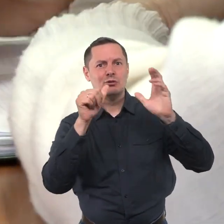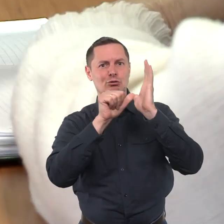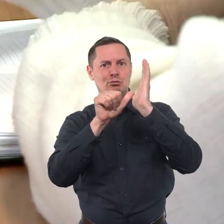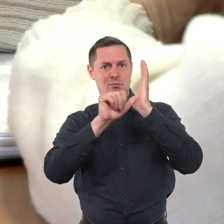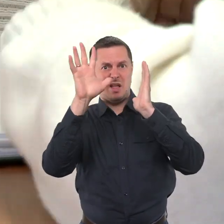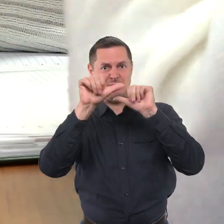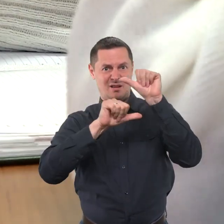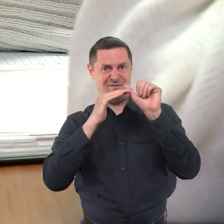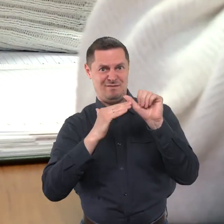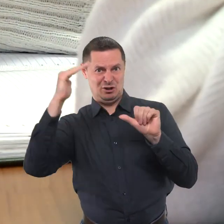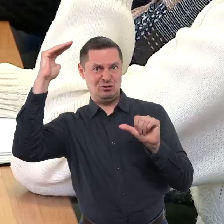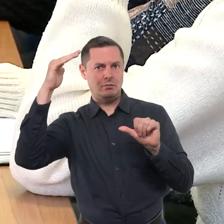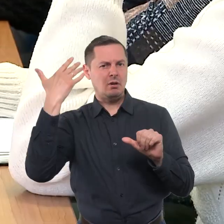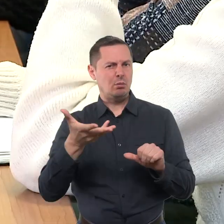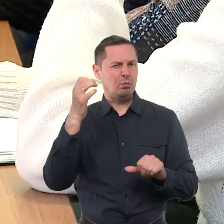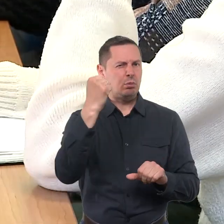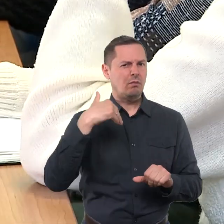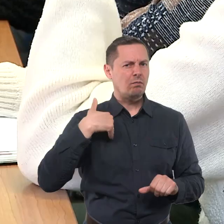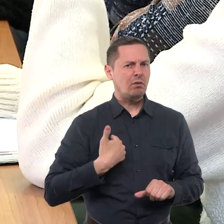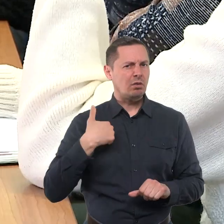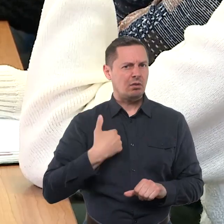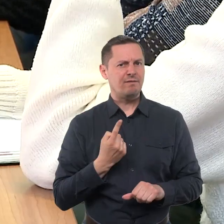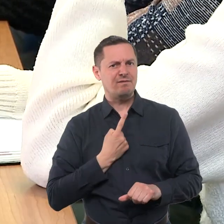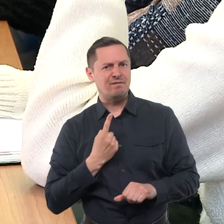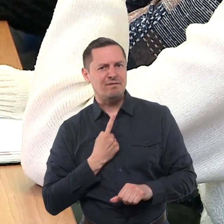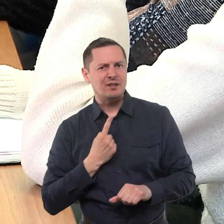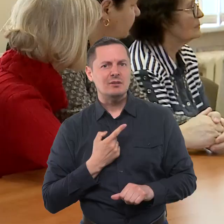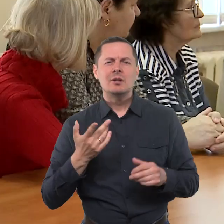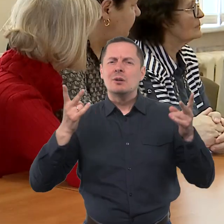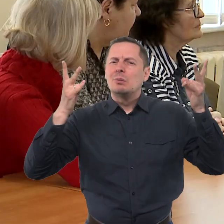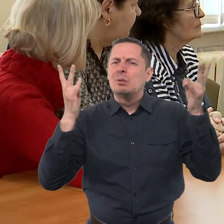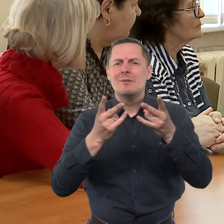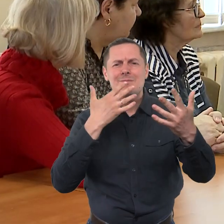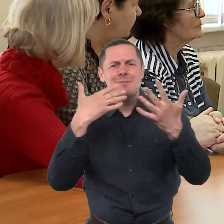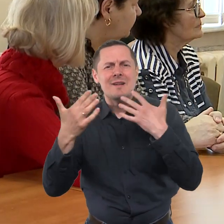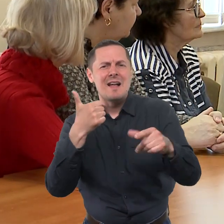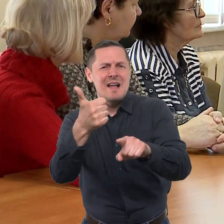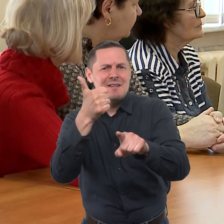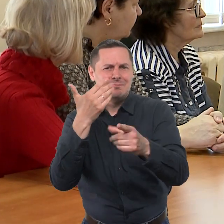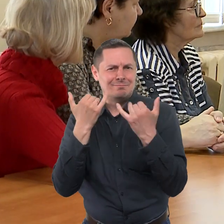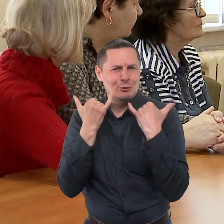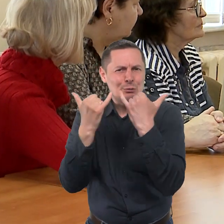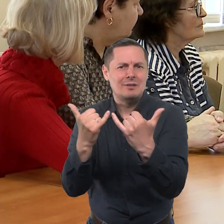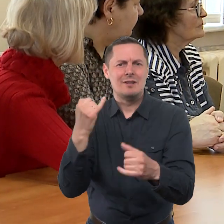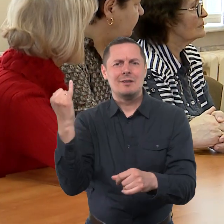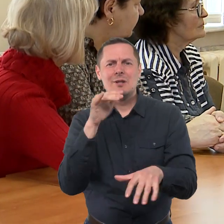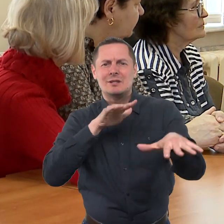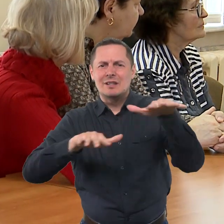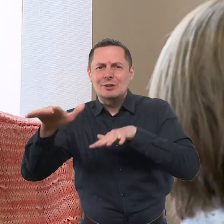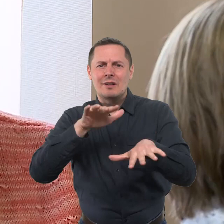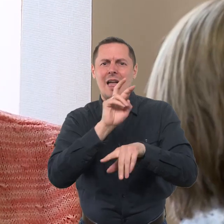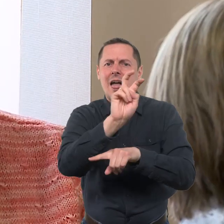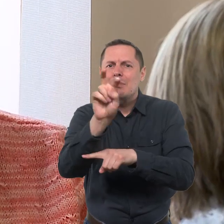65 plus amžiaus žmonių gyvena vieni. Vyresnio amžiaus žmogų yra didelis poreikis bendravimui, įdomioms ir